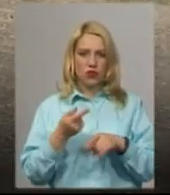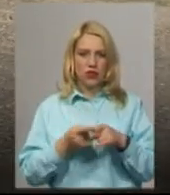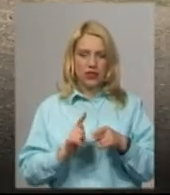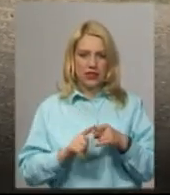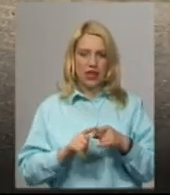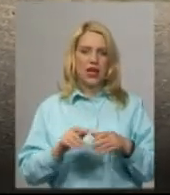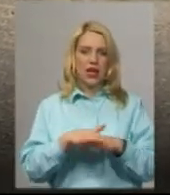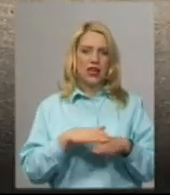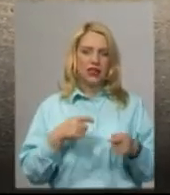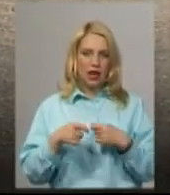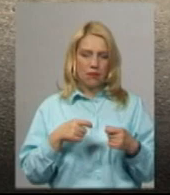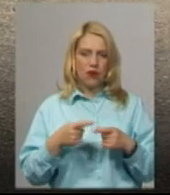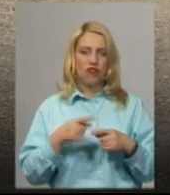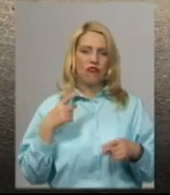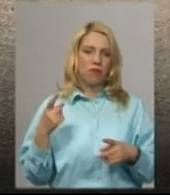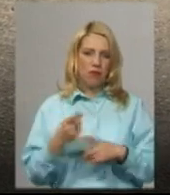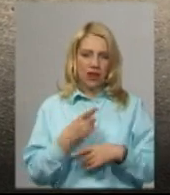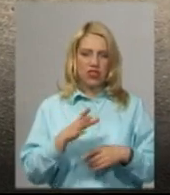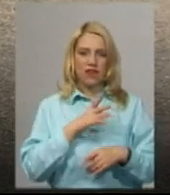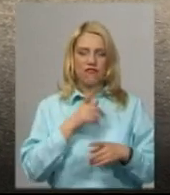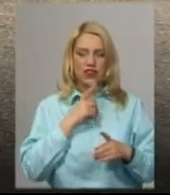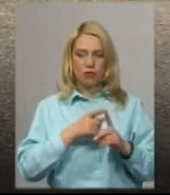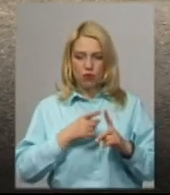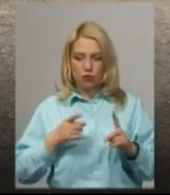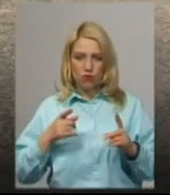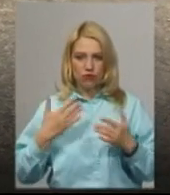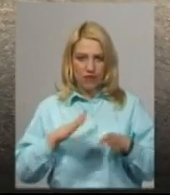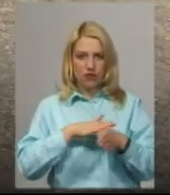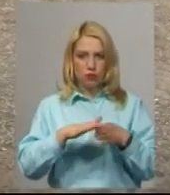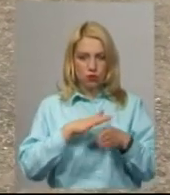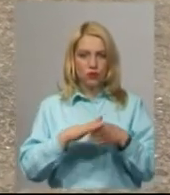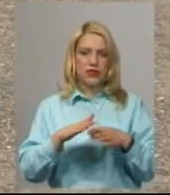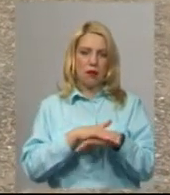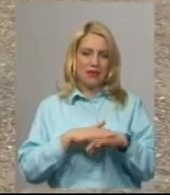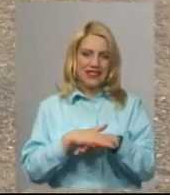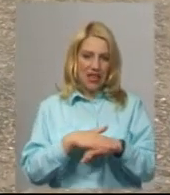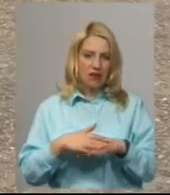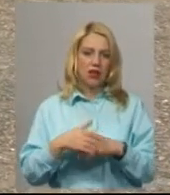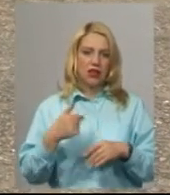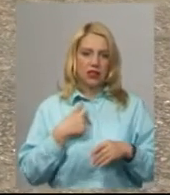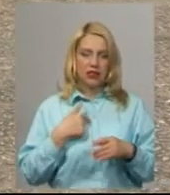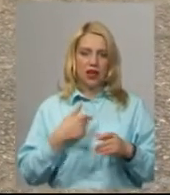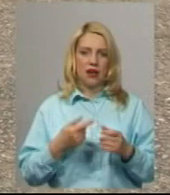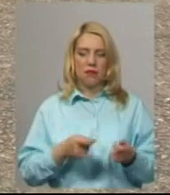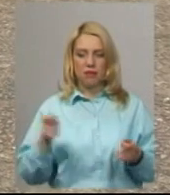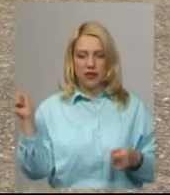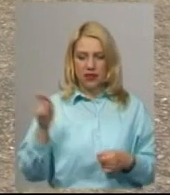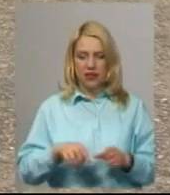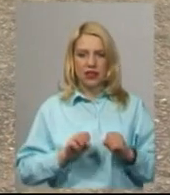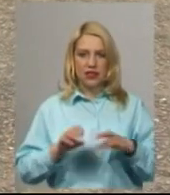карантин відбувся ринок, базар відкрився, я приїхала здати кролячі шкіри,